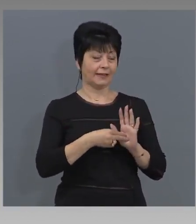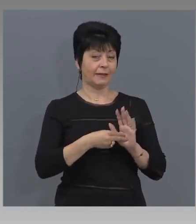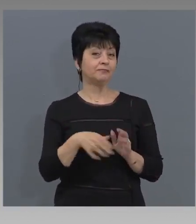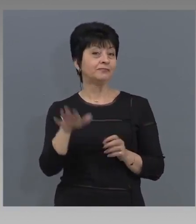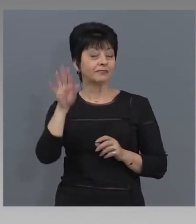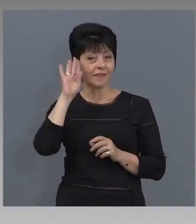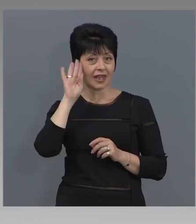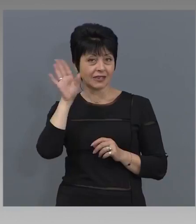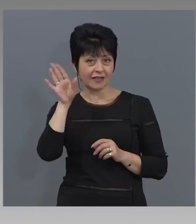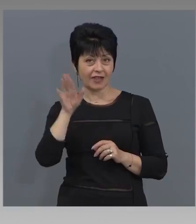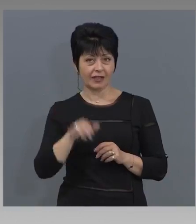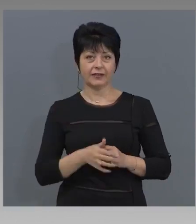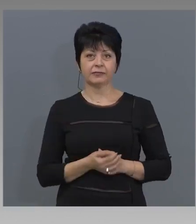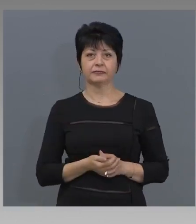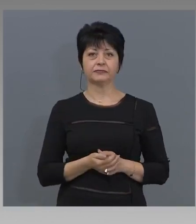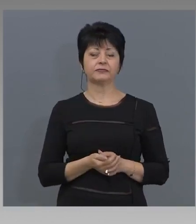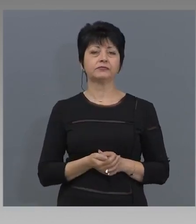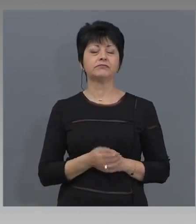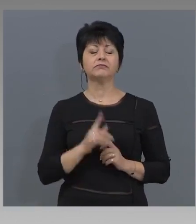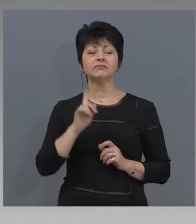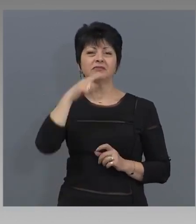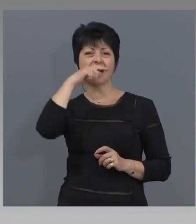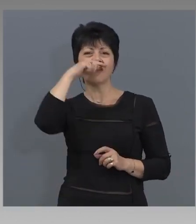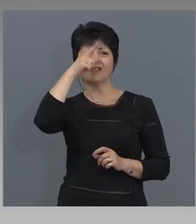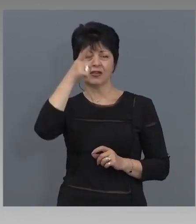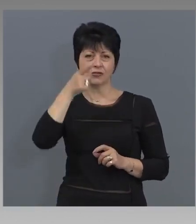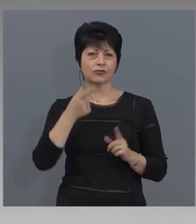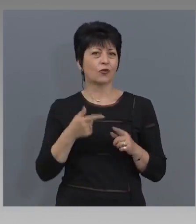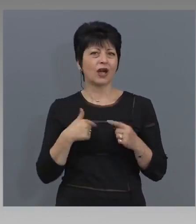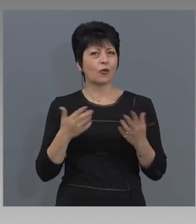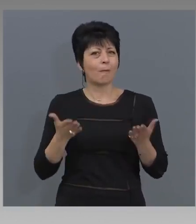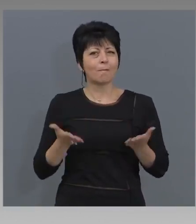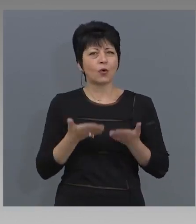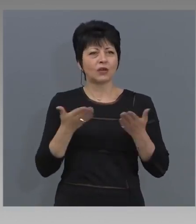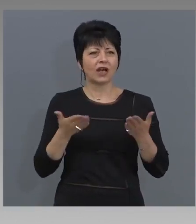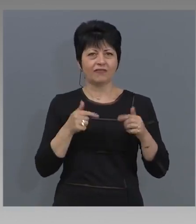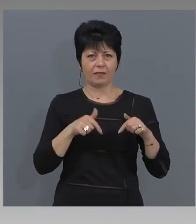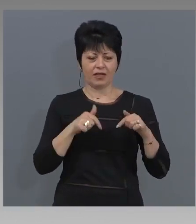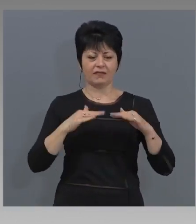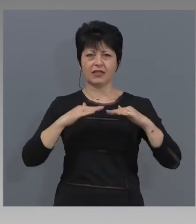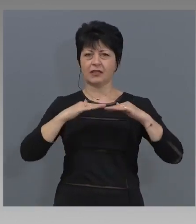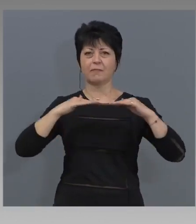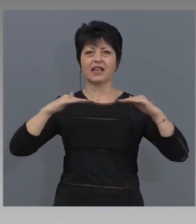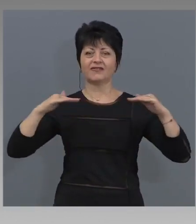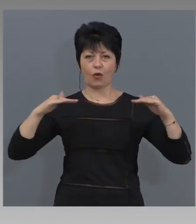Здравейте! Най-важното, когато подготвяме тази платформа,